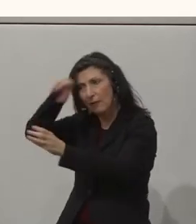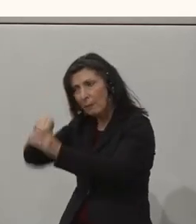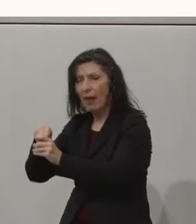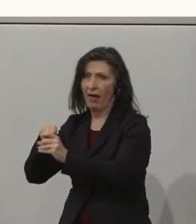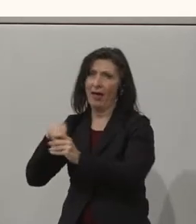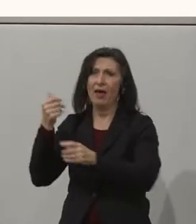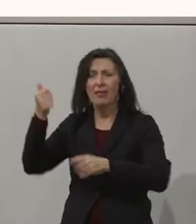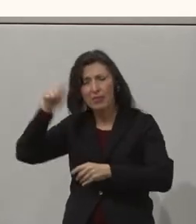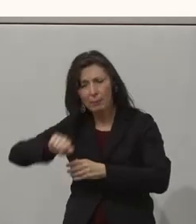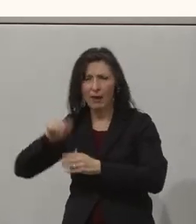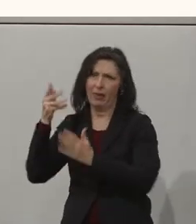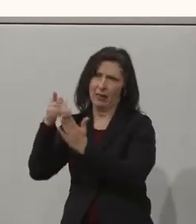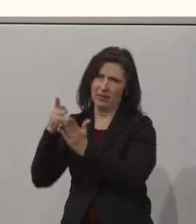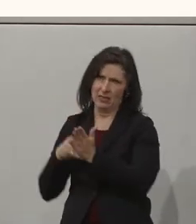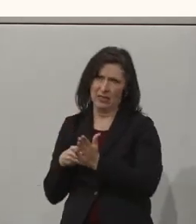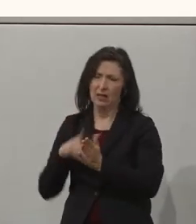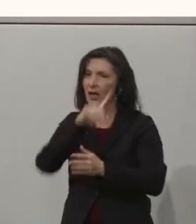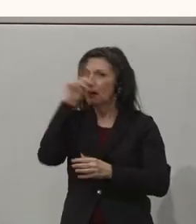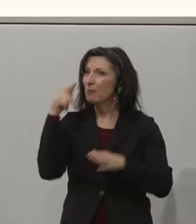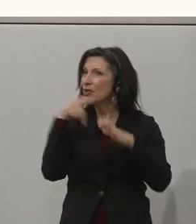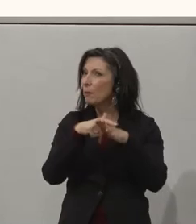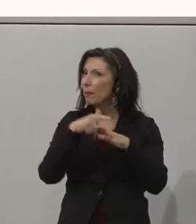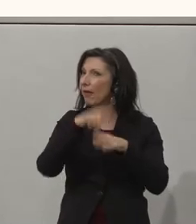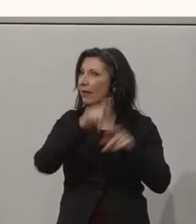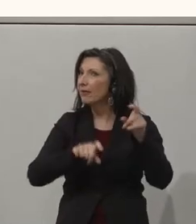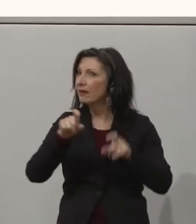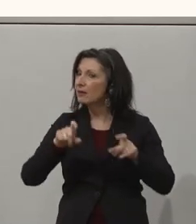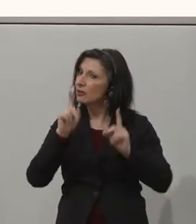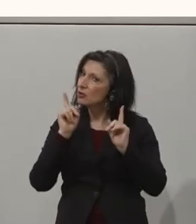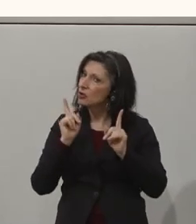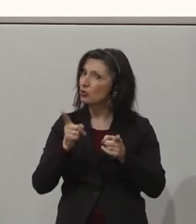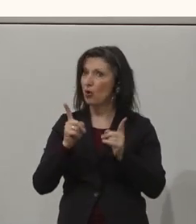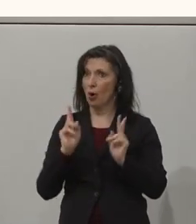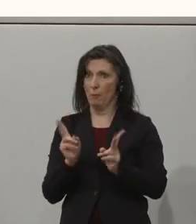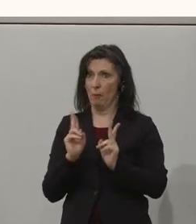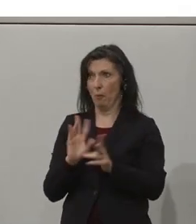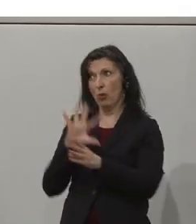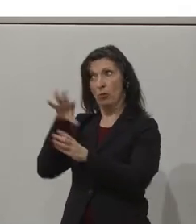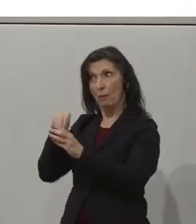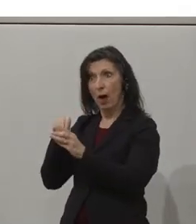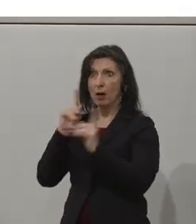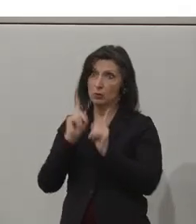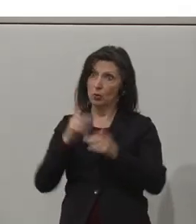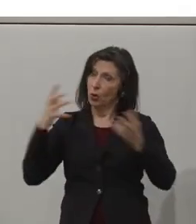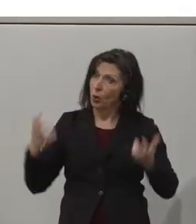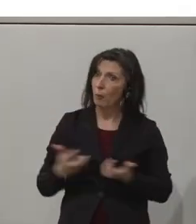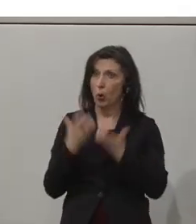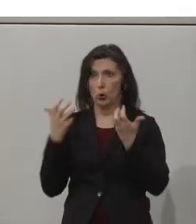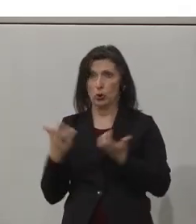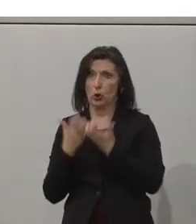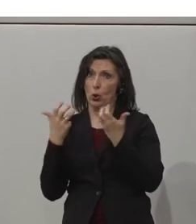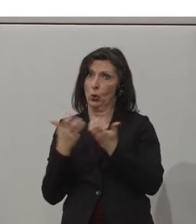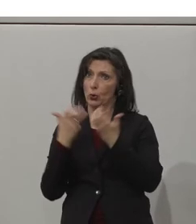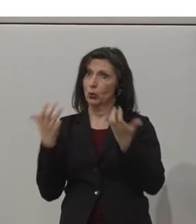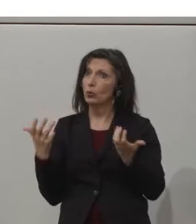participate, produce, and contribute in the digital world, not just test it. How did the solution help